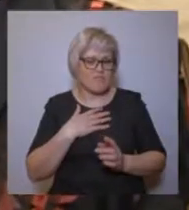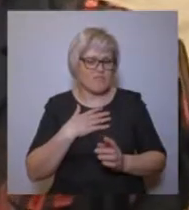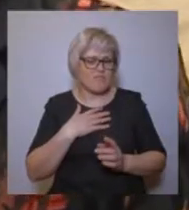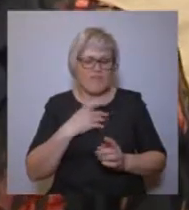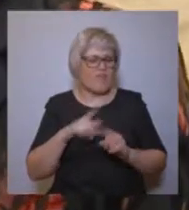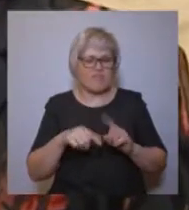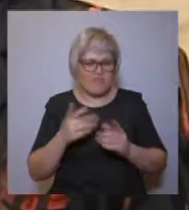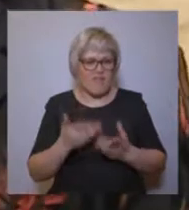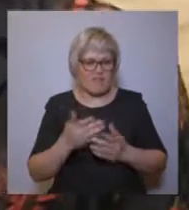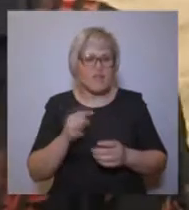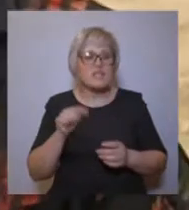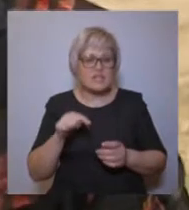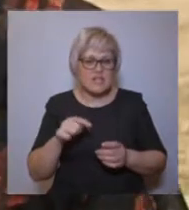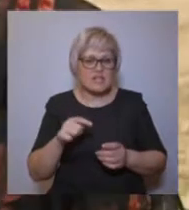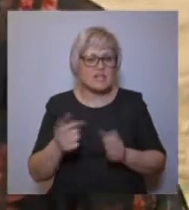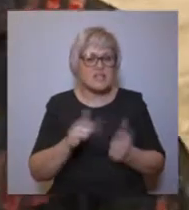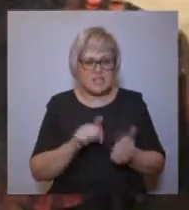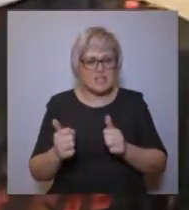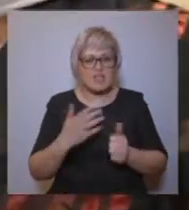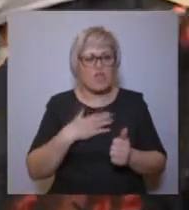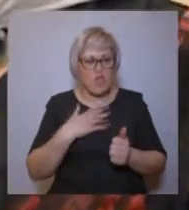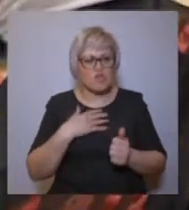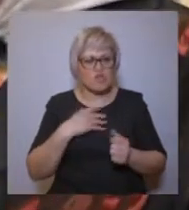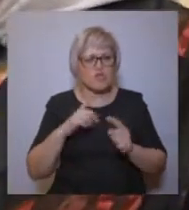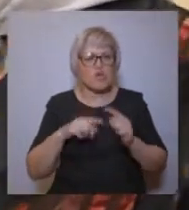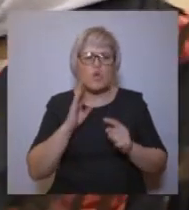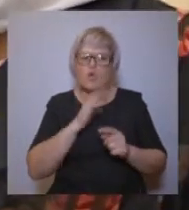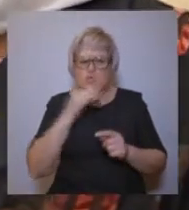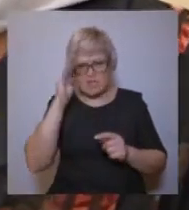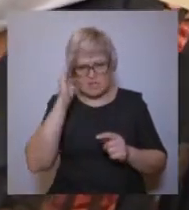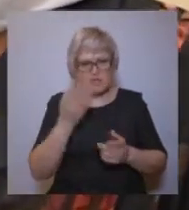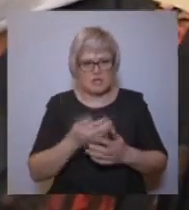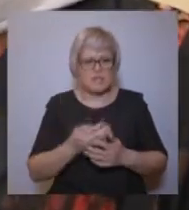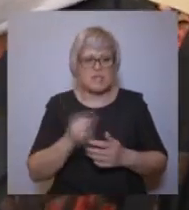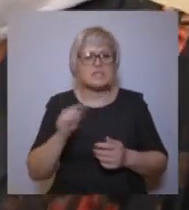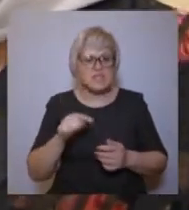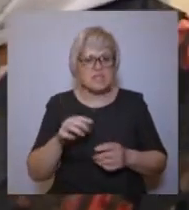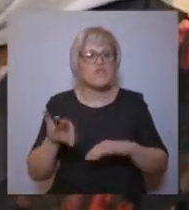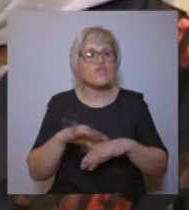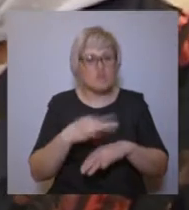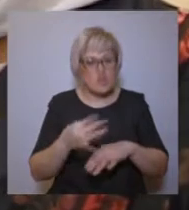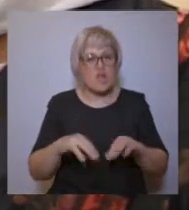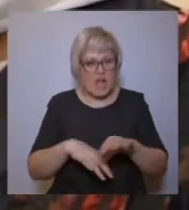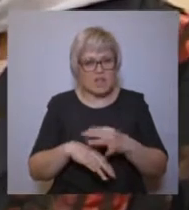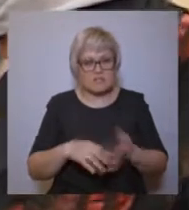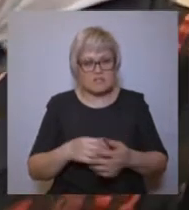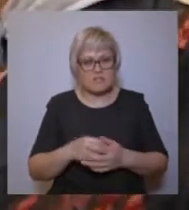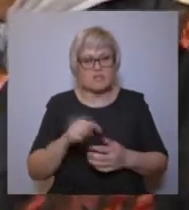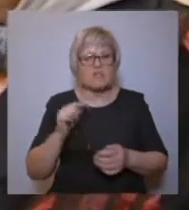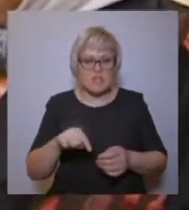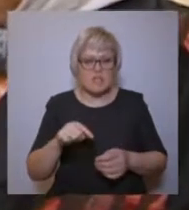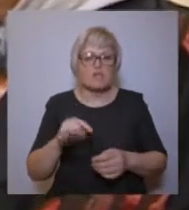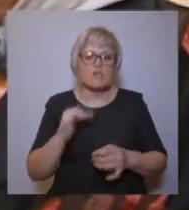здесь обвенчались, здесь их отпевали, здесь крестились и бабушки, и дедушки.